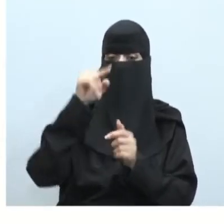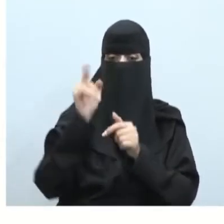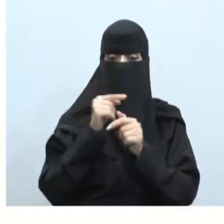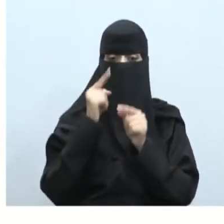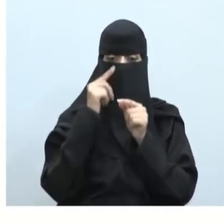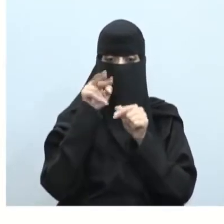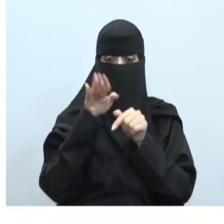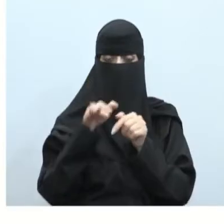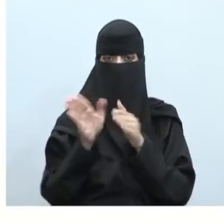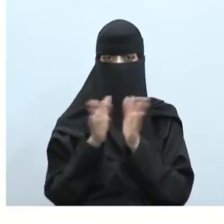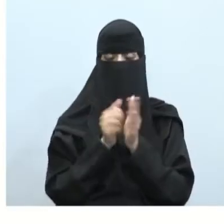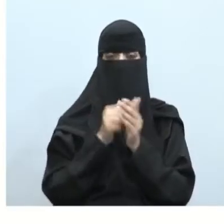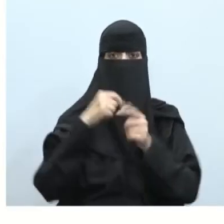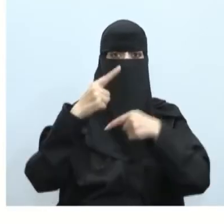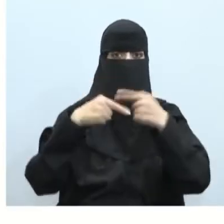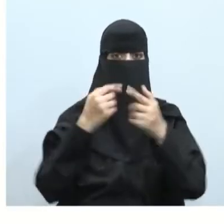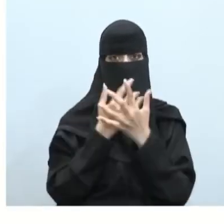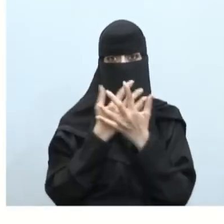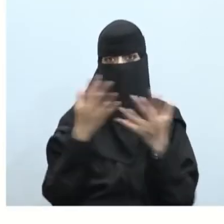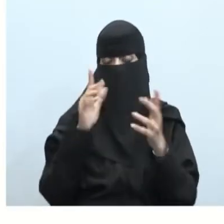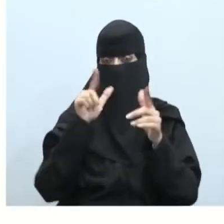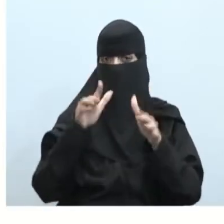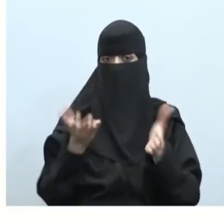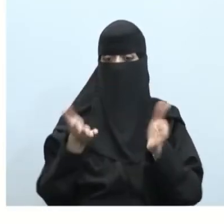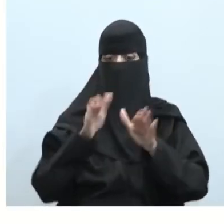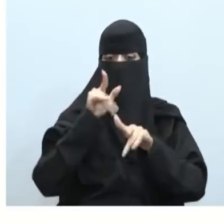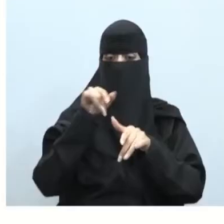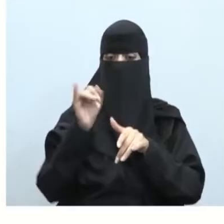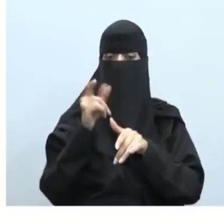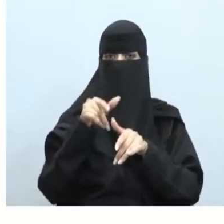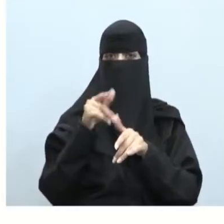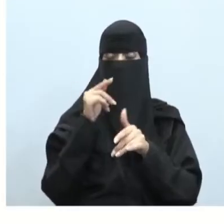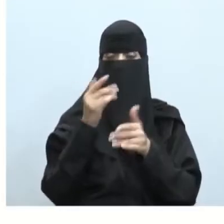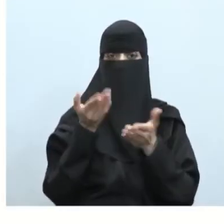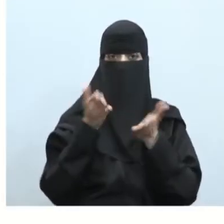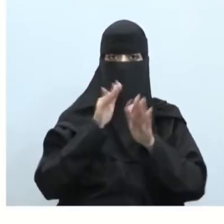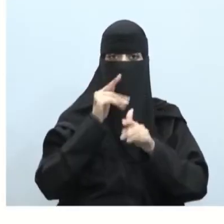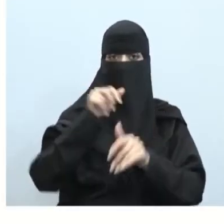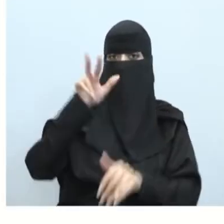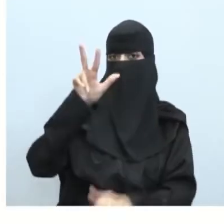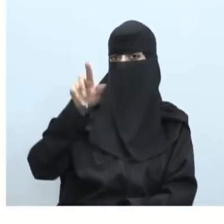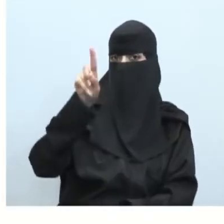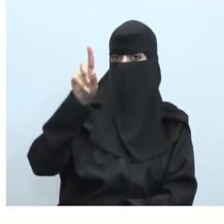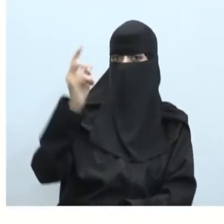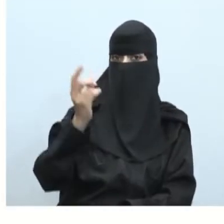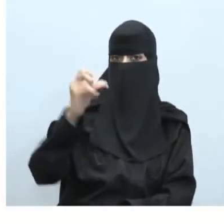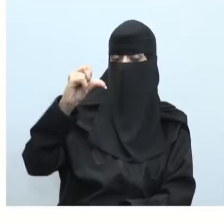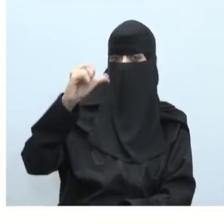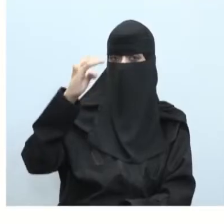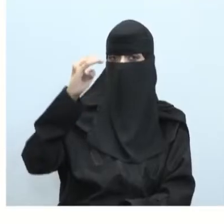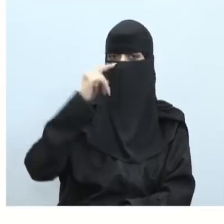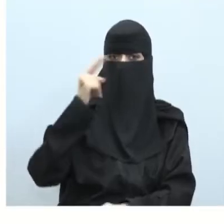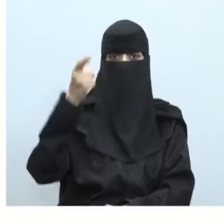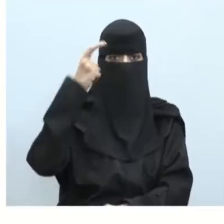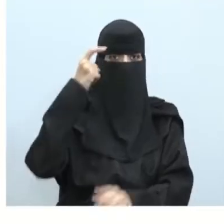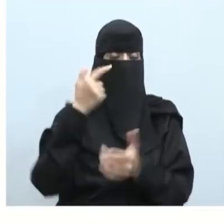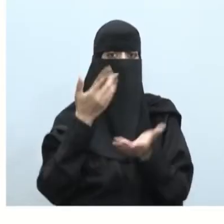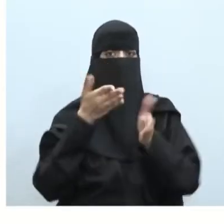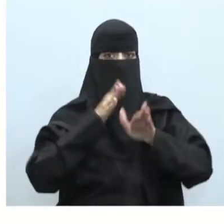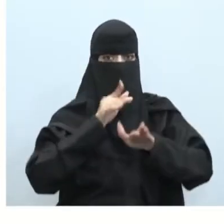البروج أبناء وبنات الطلاب دارجاً أكثر من الكوكبات إذن تجمعات النجوم هي نجوم